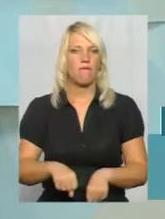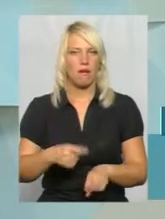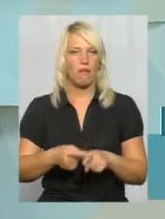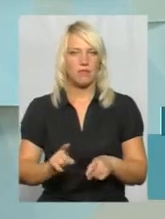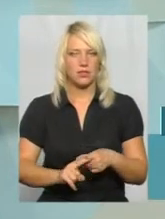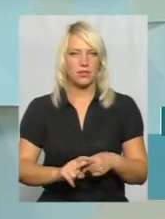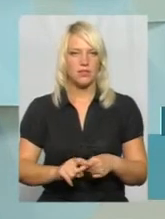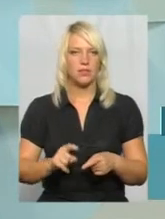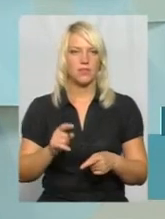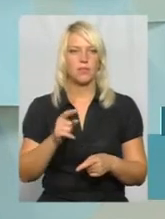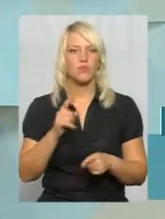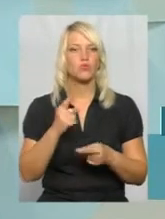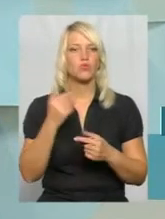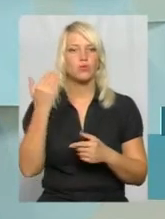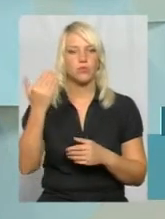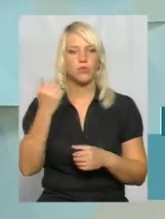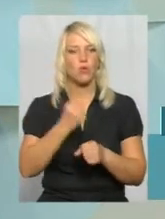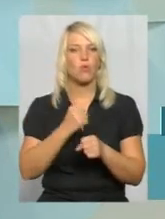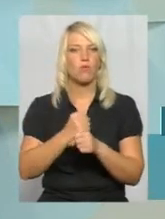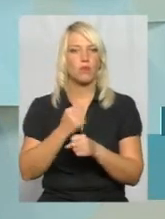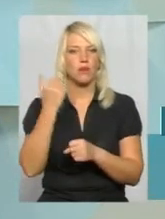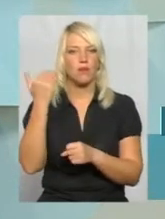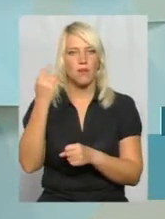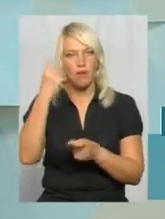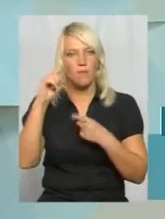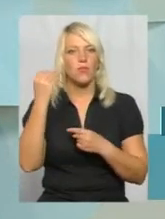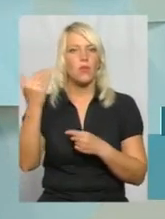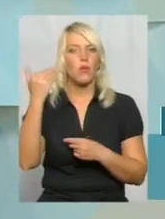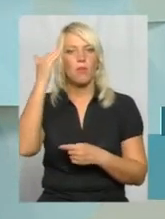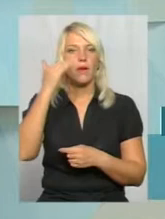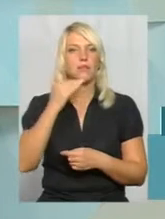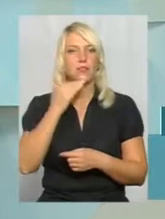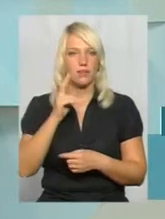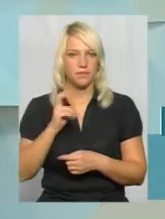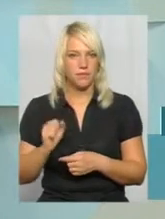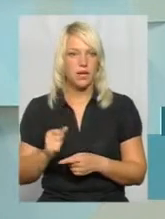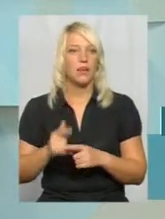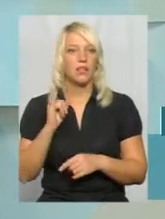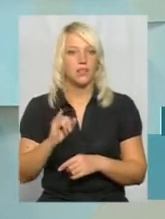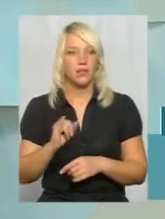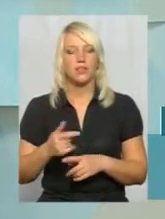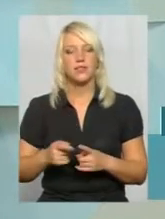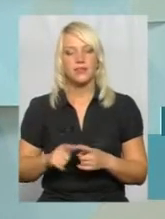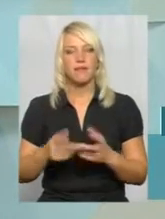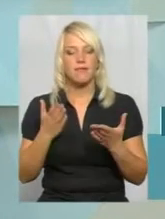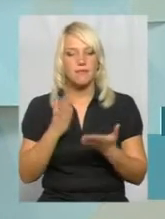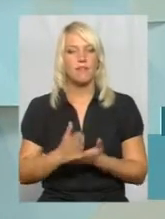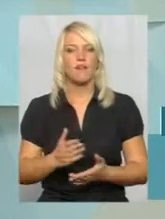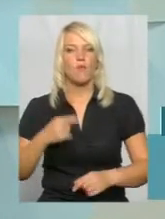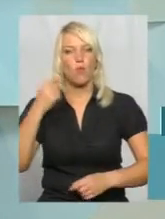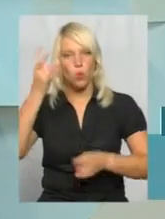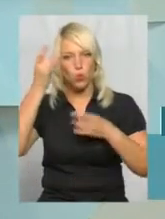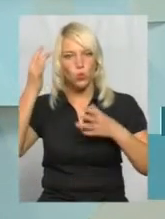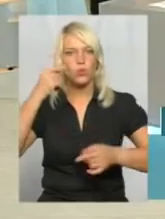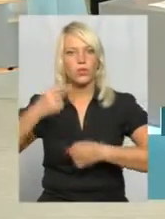безпосередня робота. Ну, робота його батька. Хоча, дійсно, це є культурна спадщина нашого